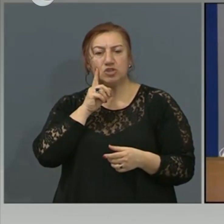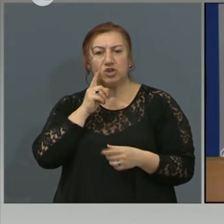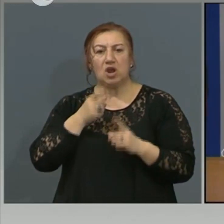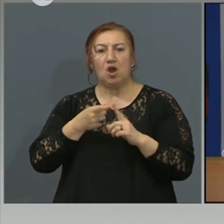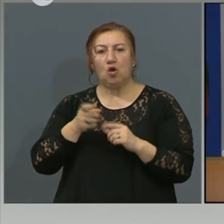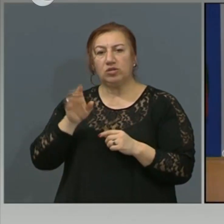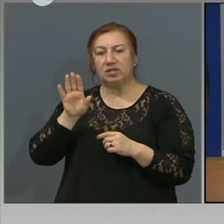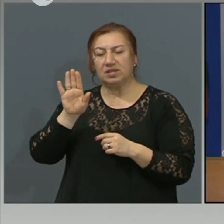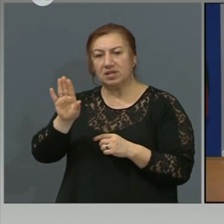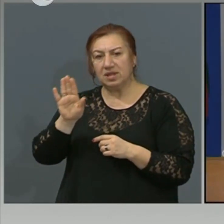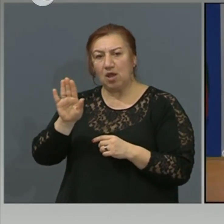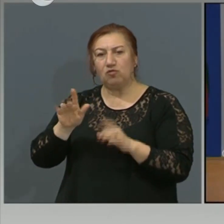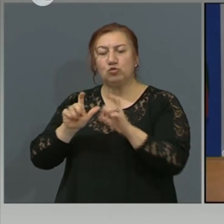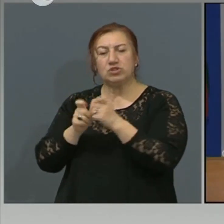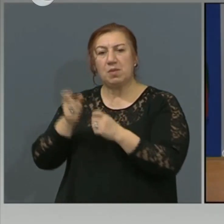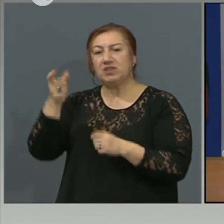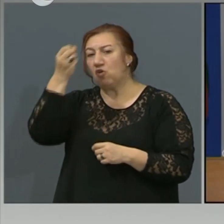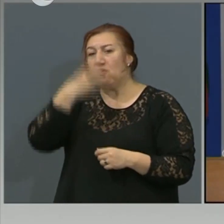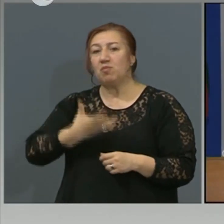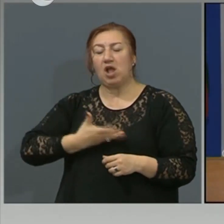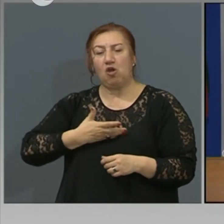починаха майката и дъщерията, в Бългоевграда.